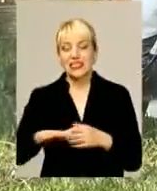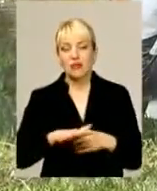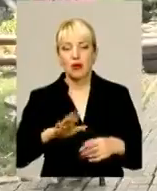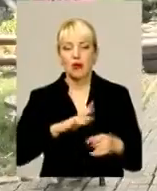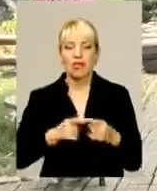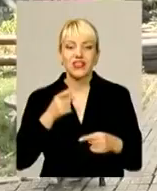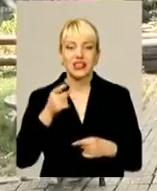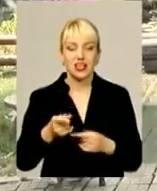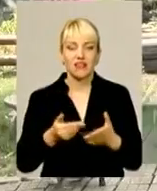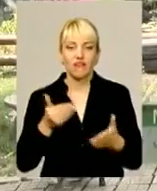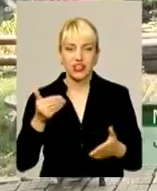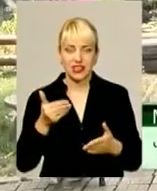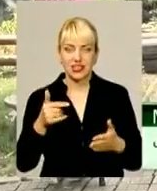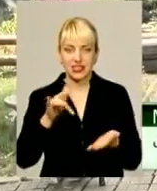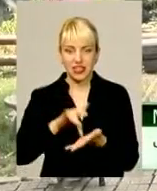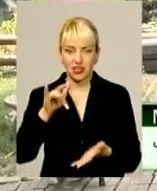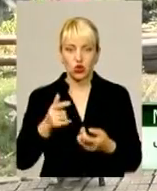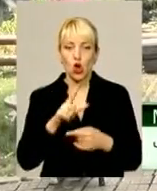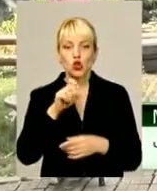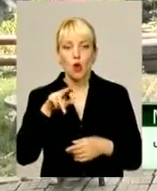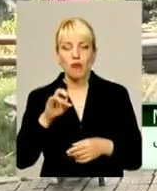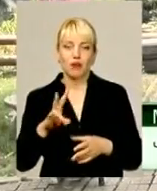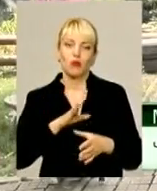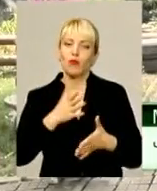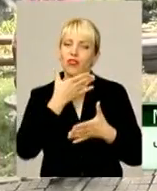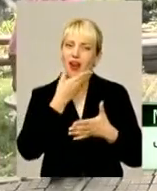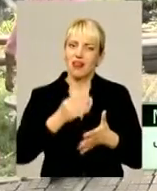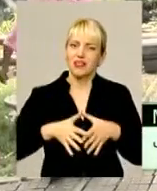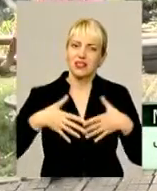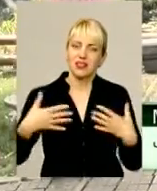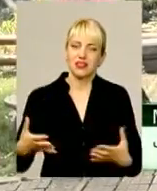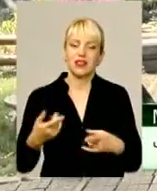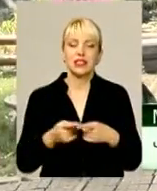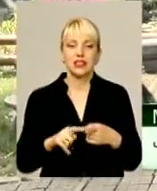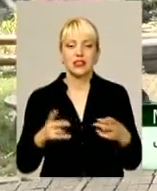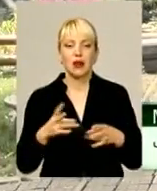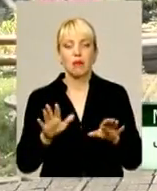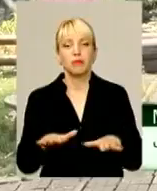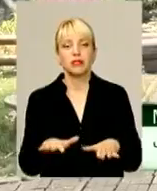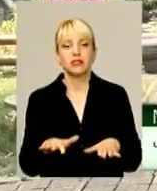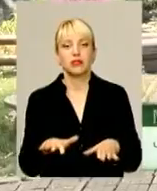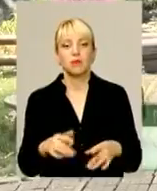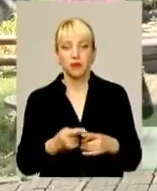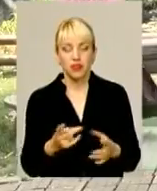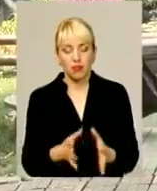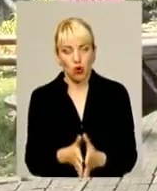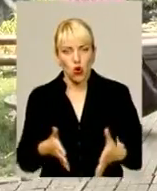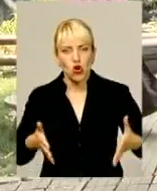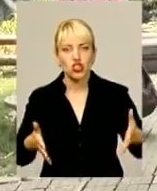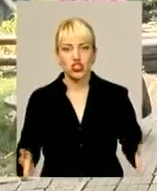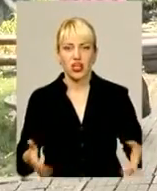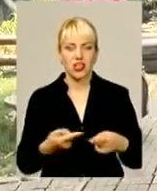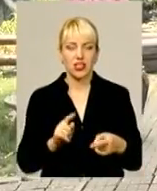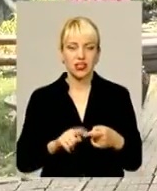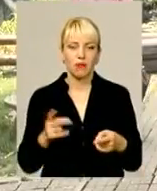центру. Для зоопарку потрібно, щоб він був повноцінний, красивий зоопарк. Це потрібно місце, це потрібно розширення. Тобто не